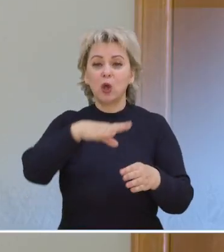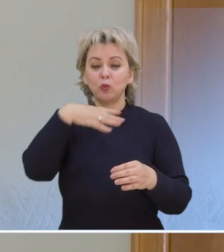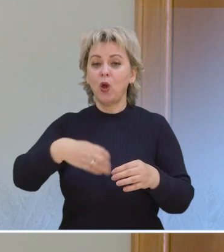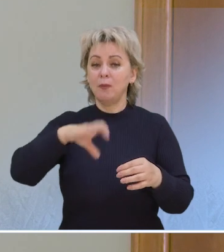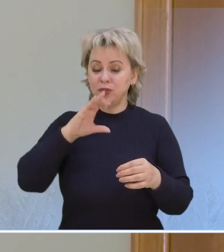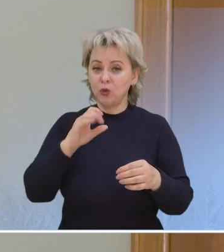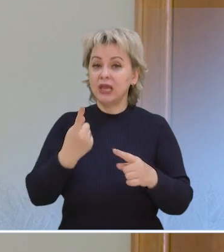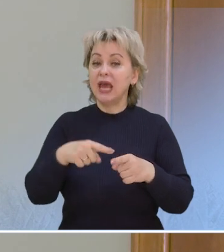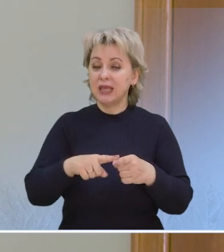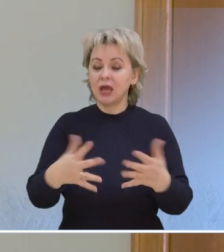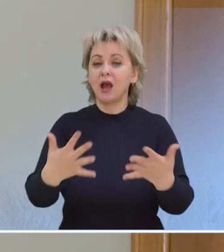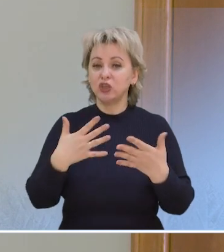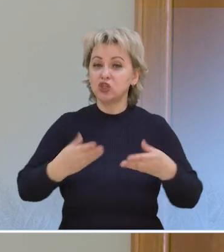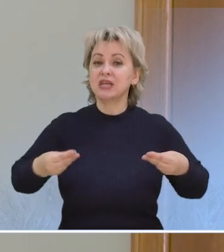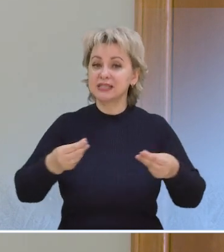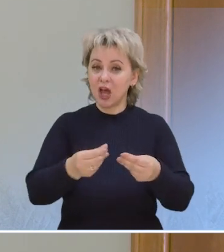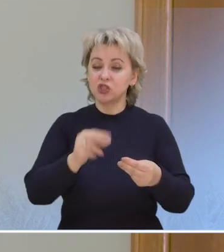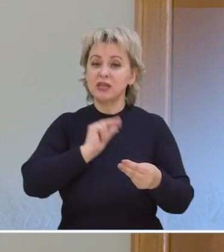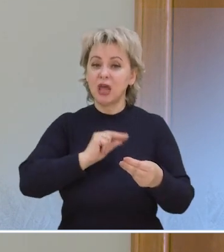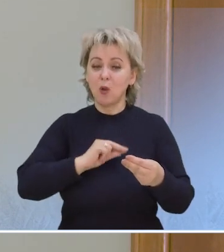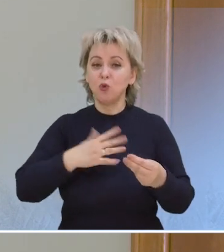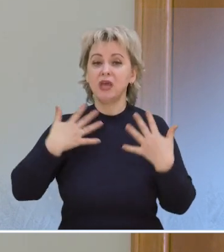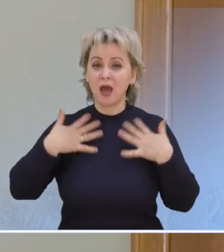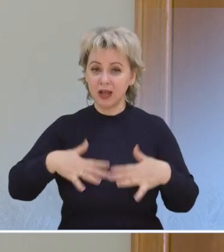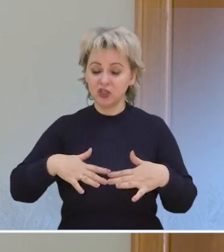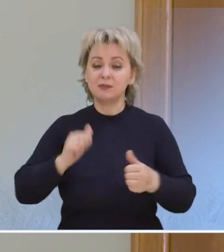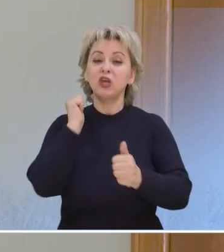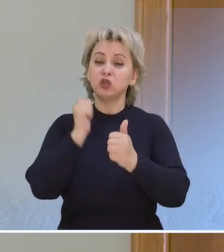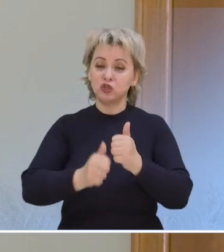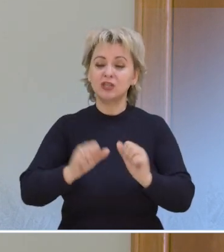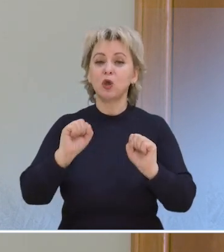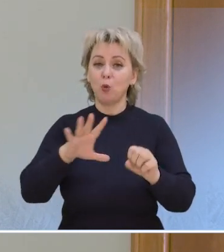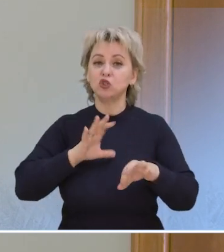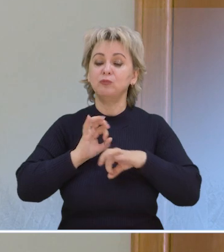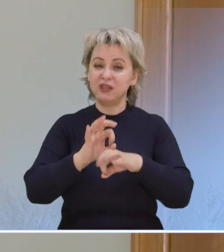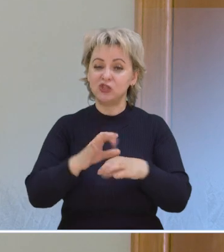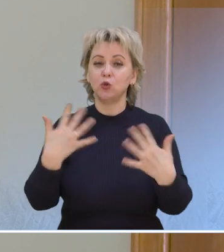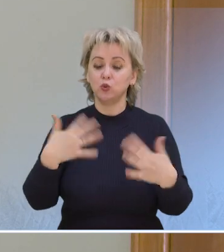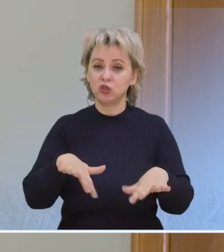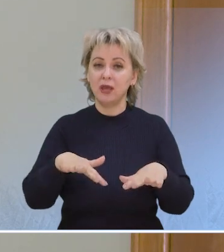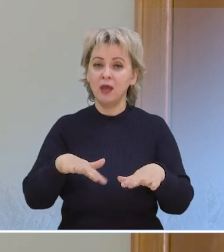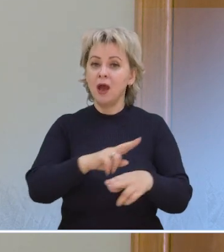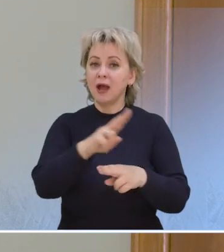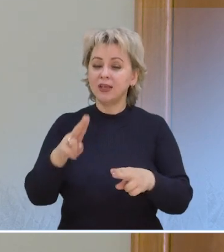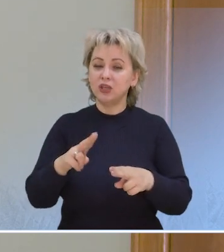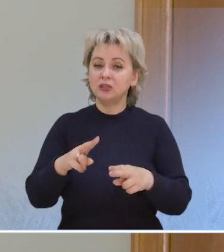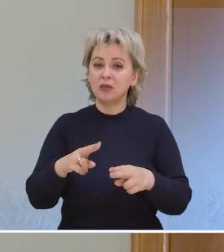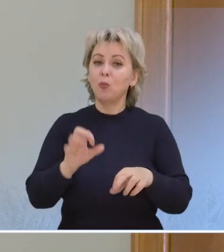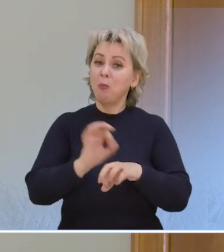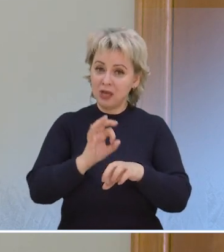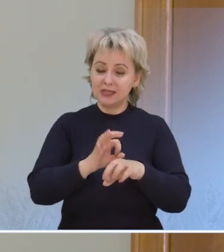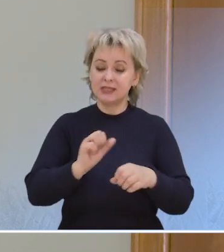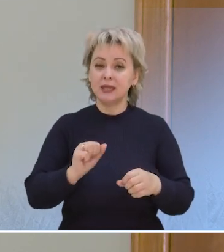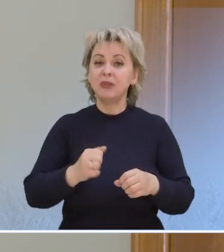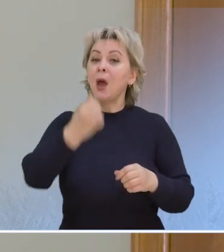жидкости, то это, конечно, скажется на работе организмов и зачастую может привести уже в кабинет врача.